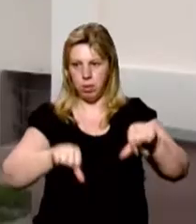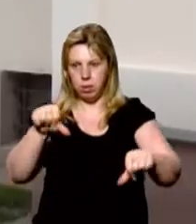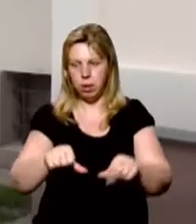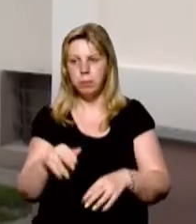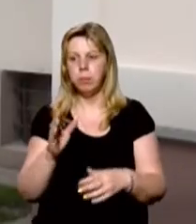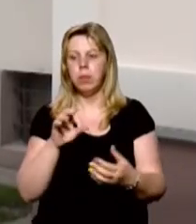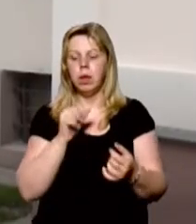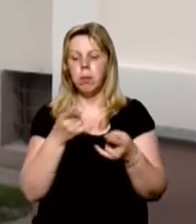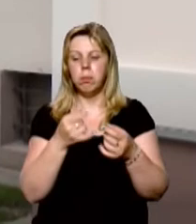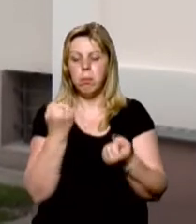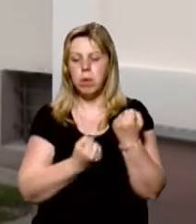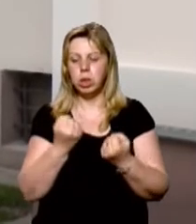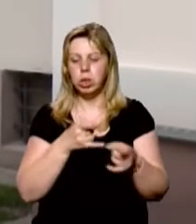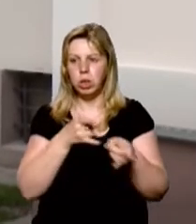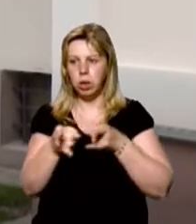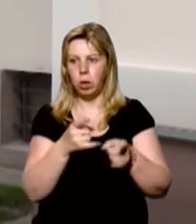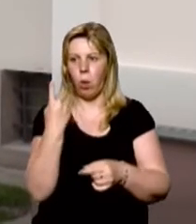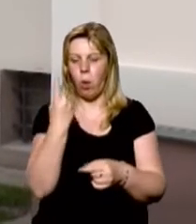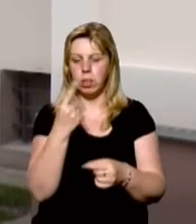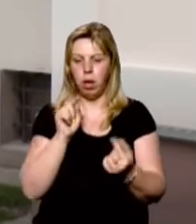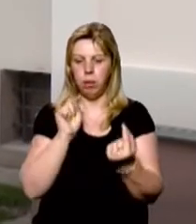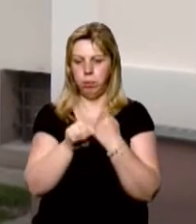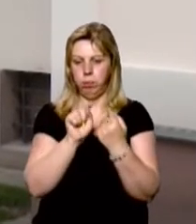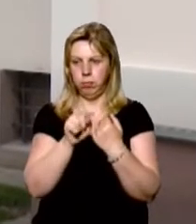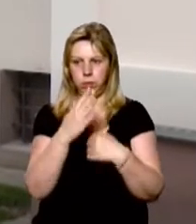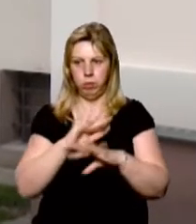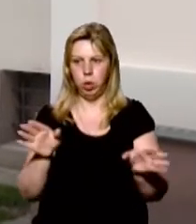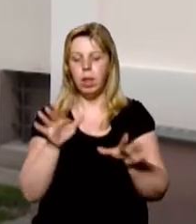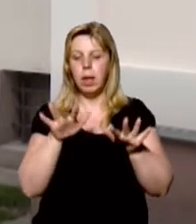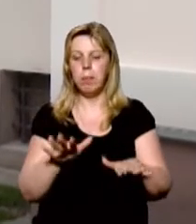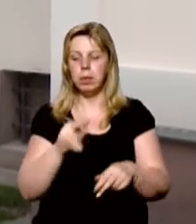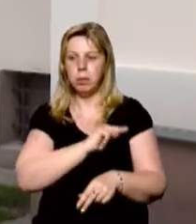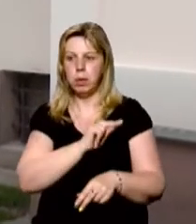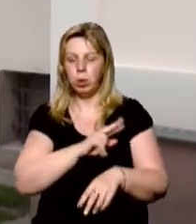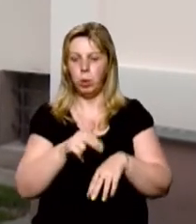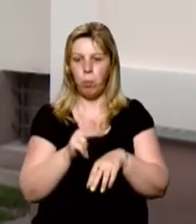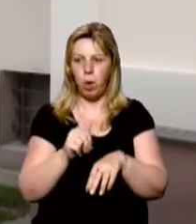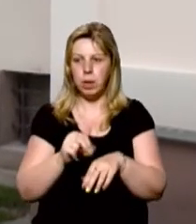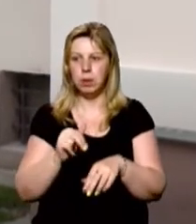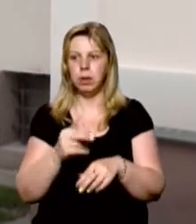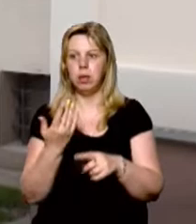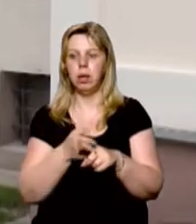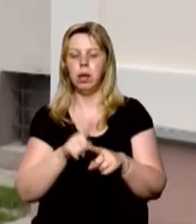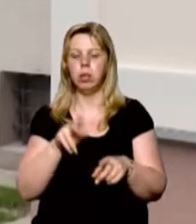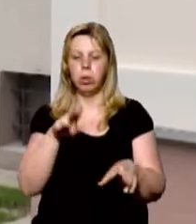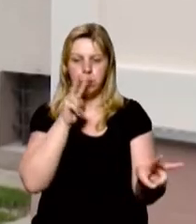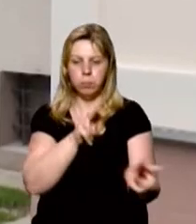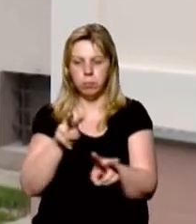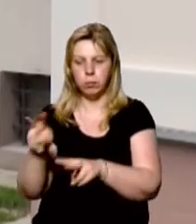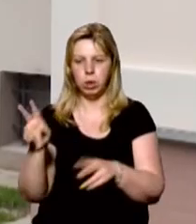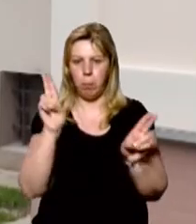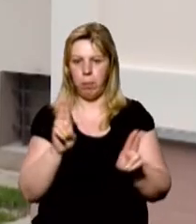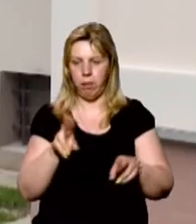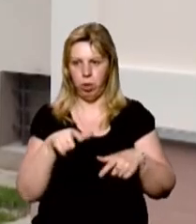Рух автотранспорту здійснюється лише однією смугою. На місці працюють працівники поліції, які слідкують за дотриманням правил